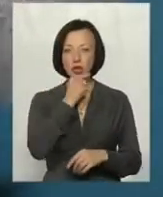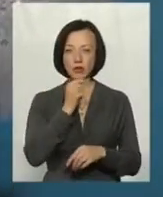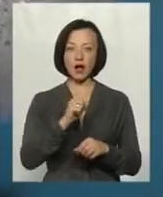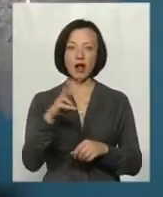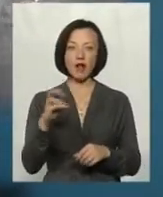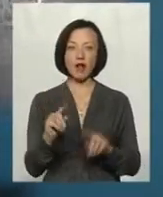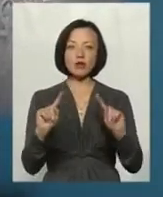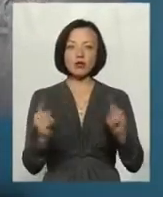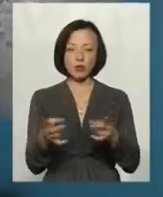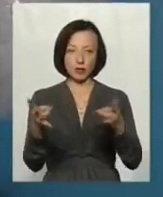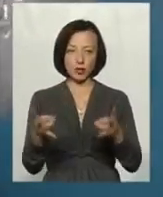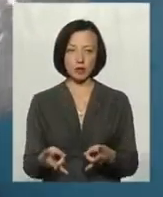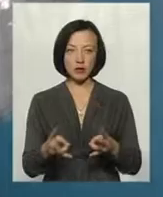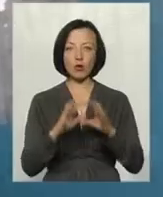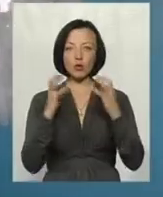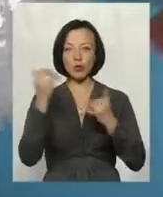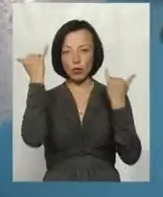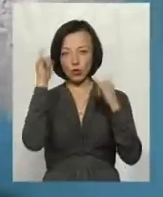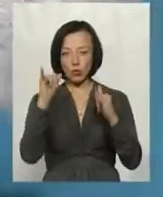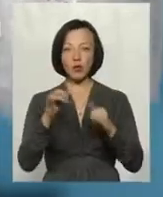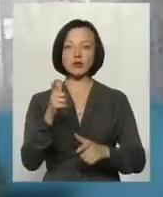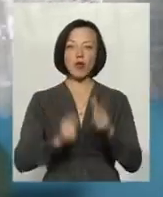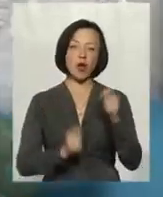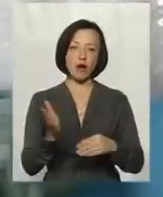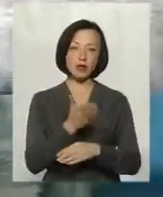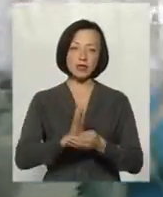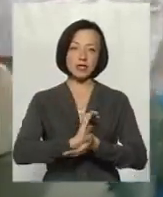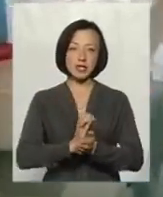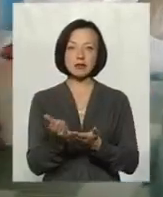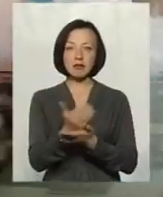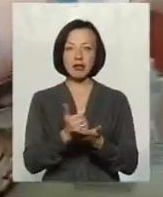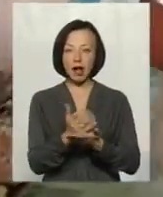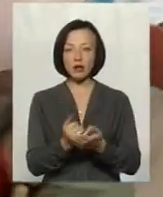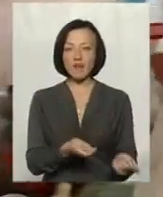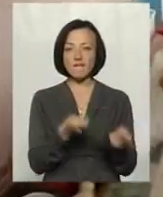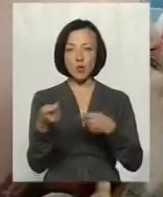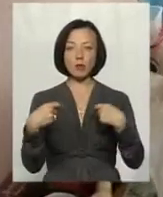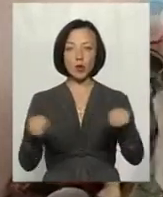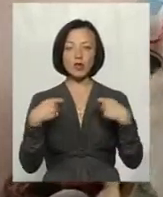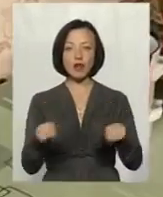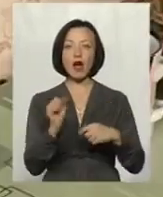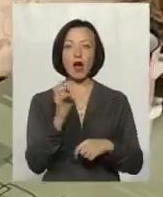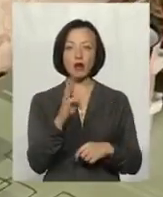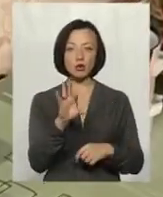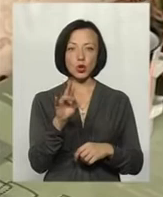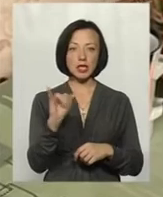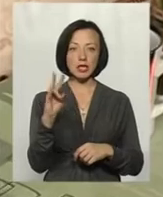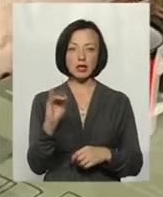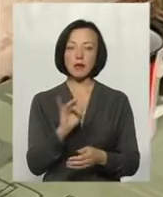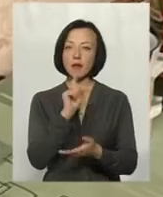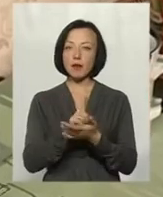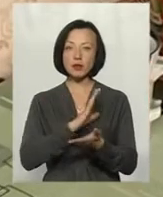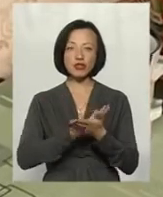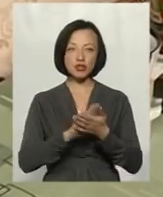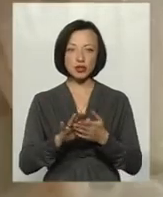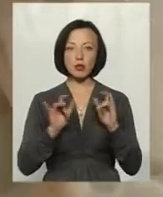проте вона вкрай потрібна. Селяни утримують худобу, з молока виготовляють сир, сметану та возять продавати вантоніни. Усе має бути чистий